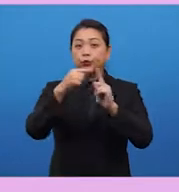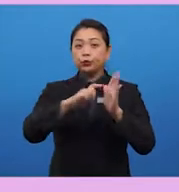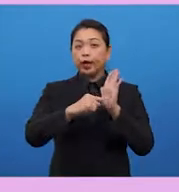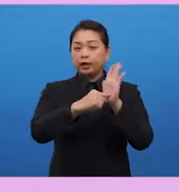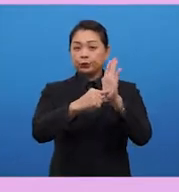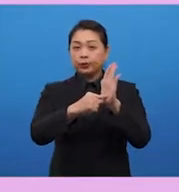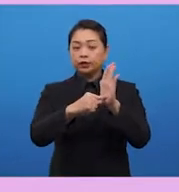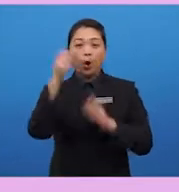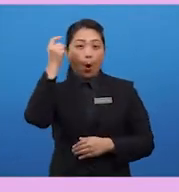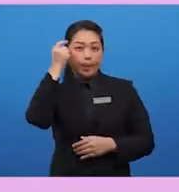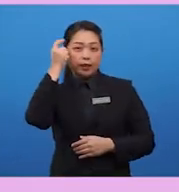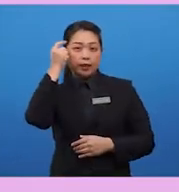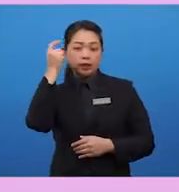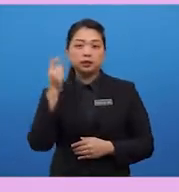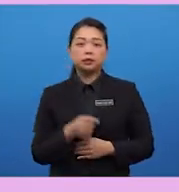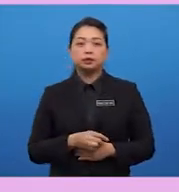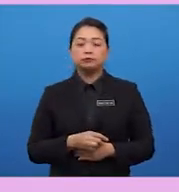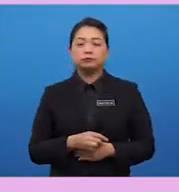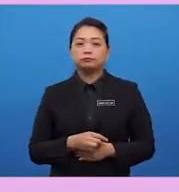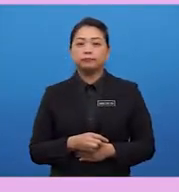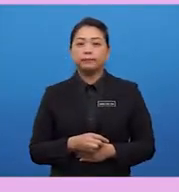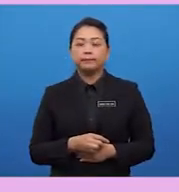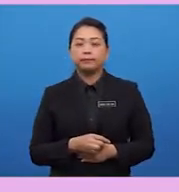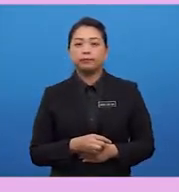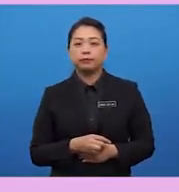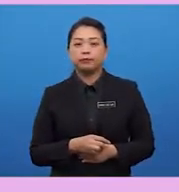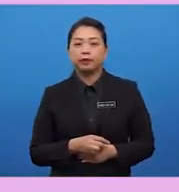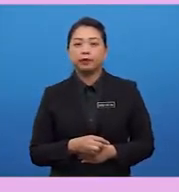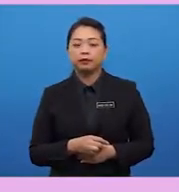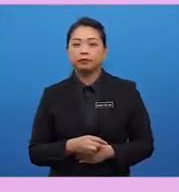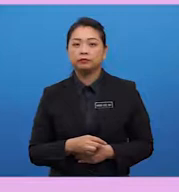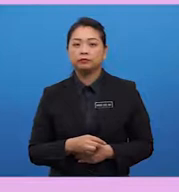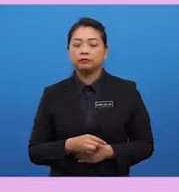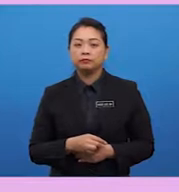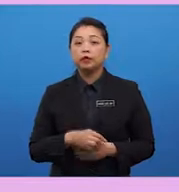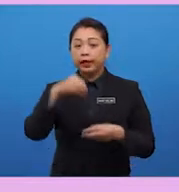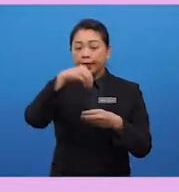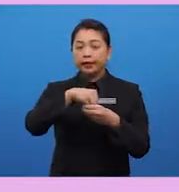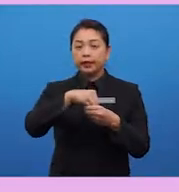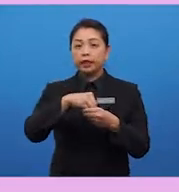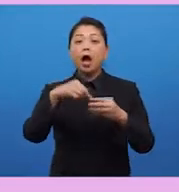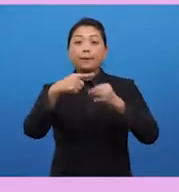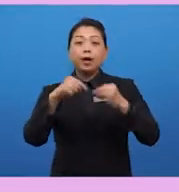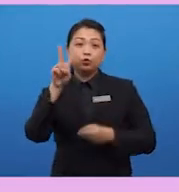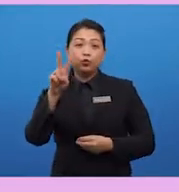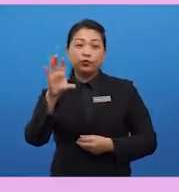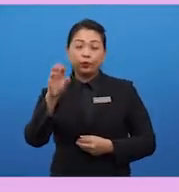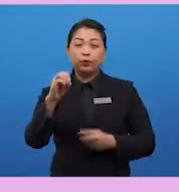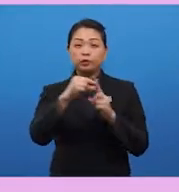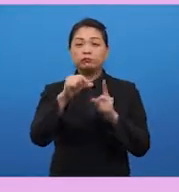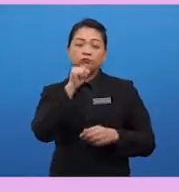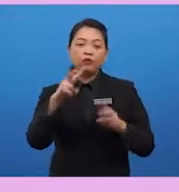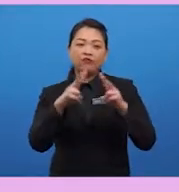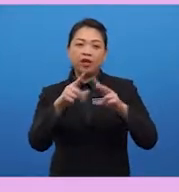It is always about expressing opinion in Task 2. In about 250 words, which is not very long,